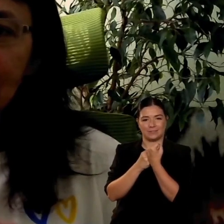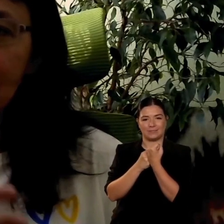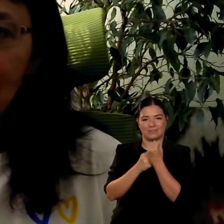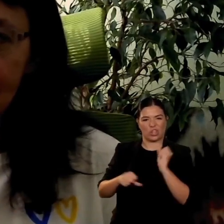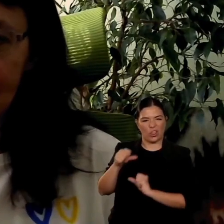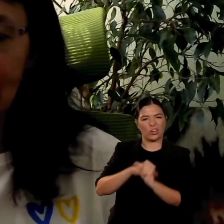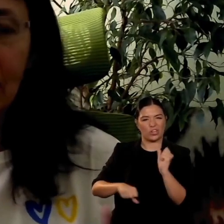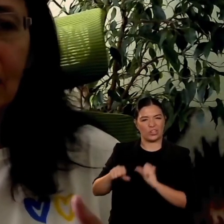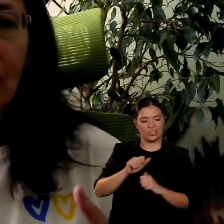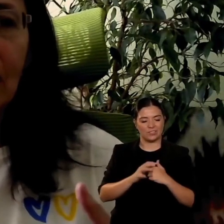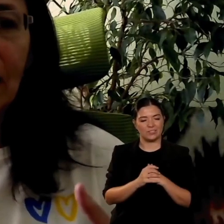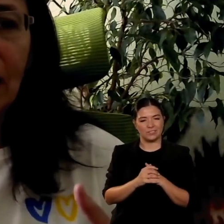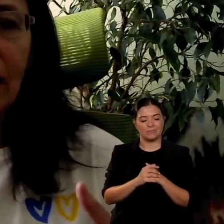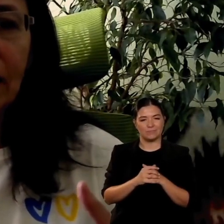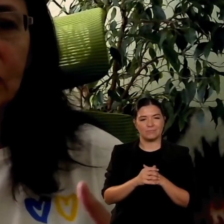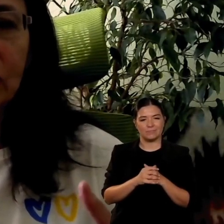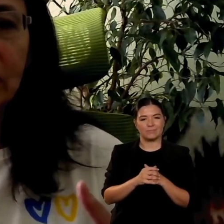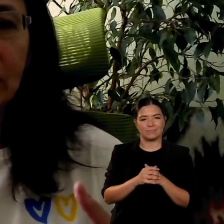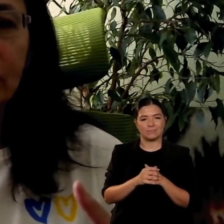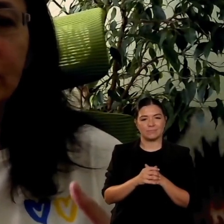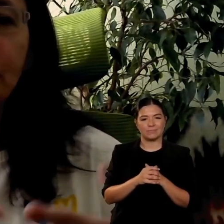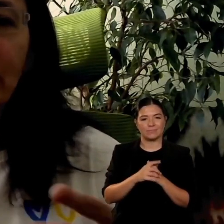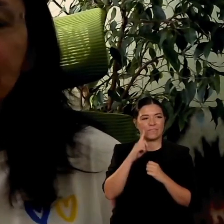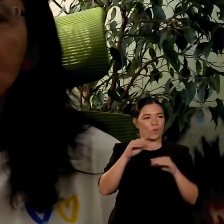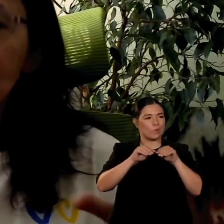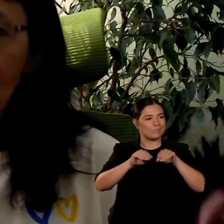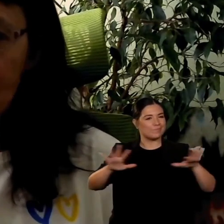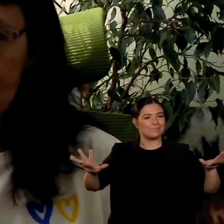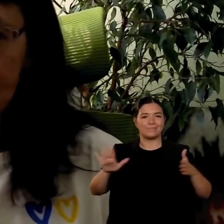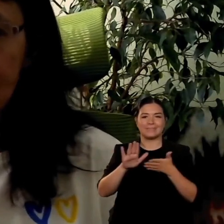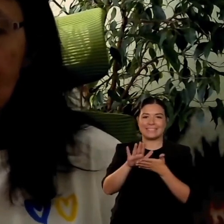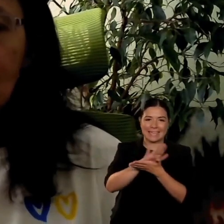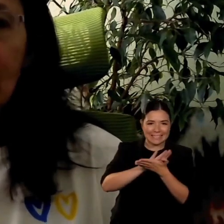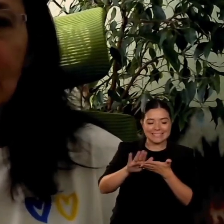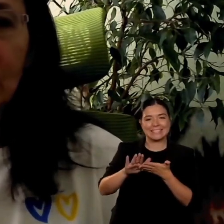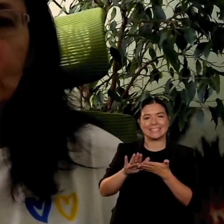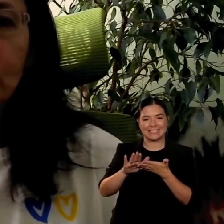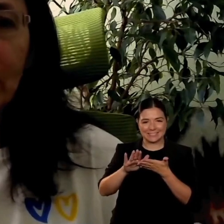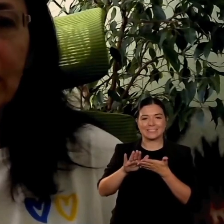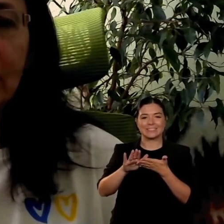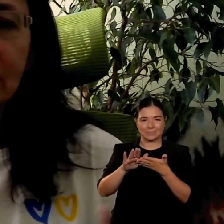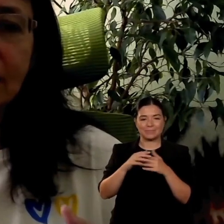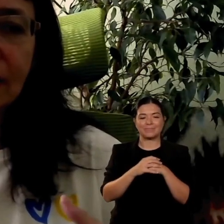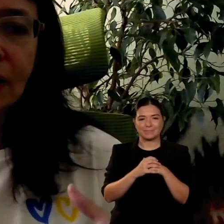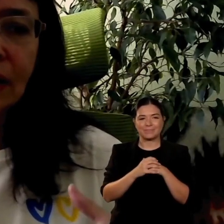stiamo possiamo stare un po' meglio credo che Scratch possa aiutare